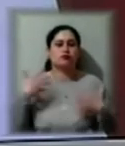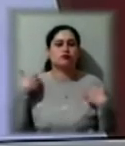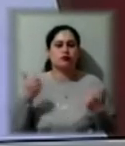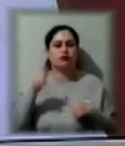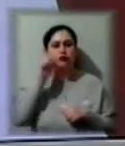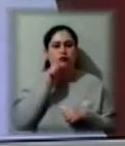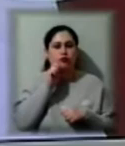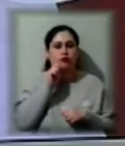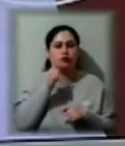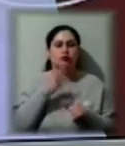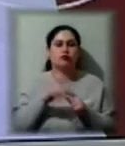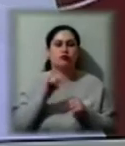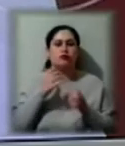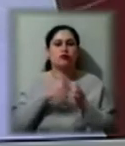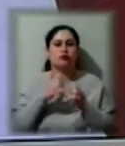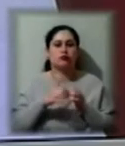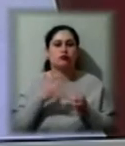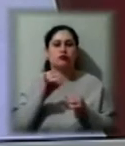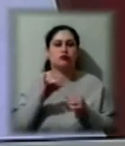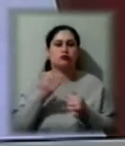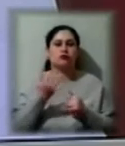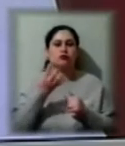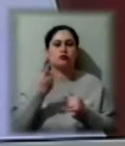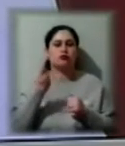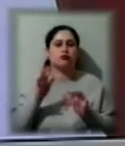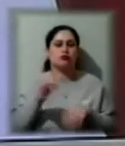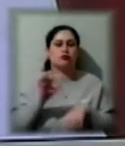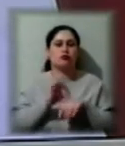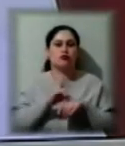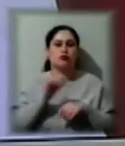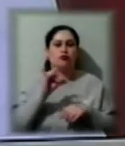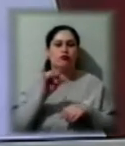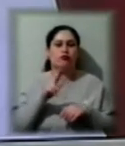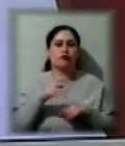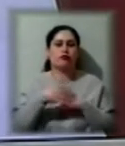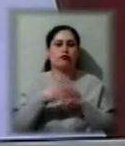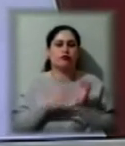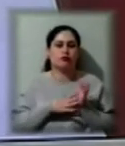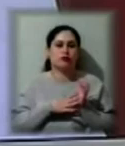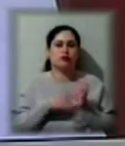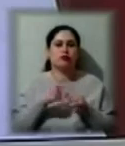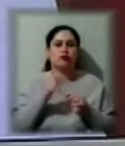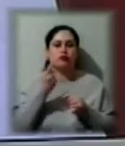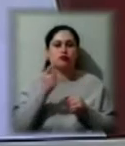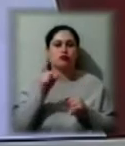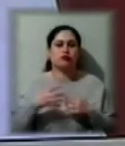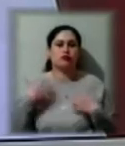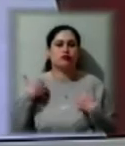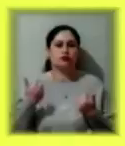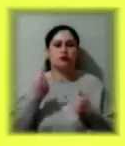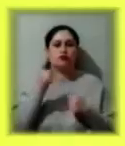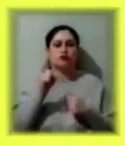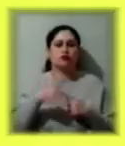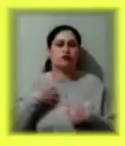На Херсонщині нарази 41 випадок захворювання на коронавірусну інфекцію. Одна людина померла, одна одужала.